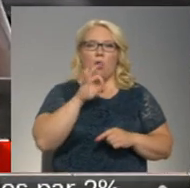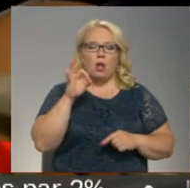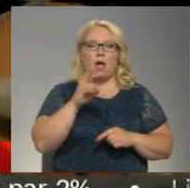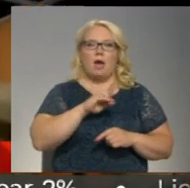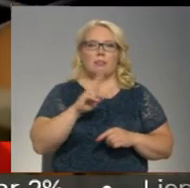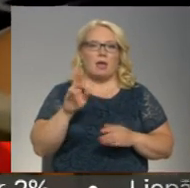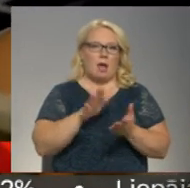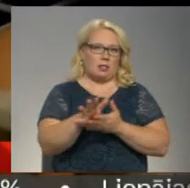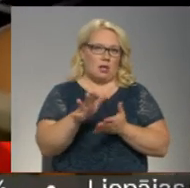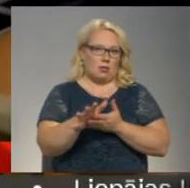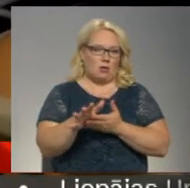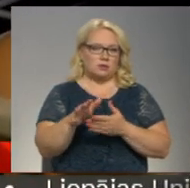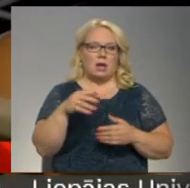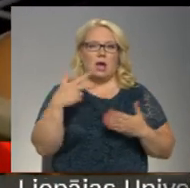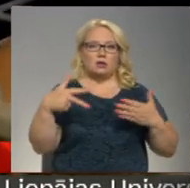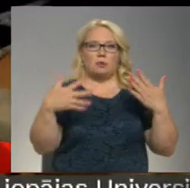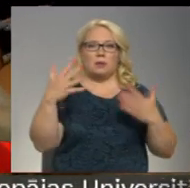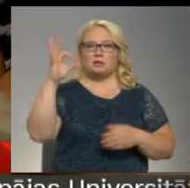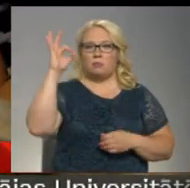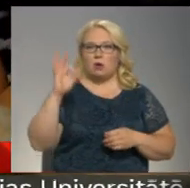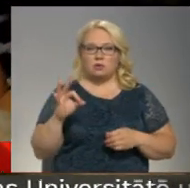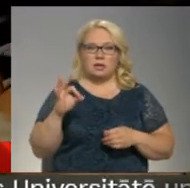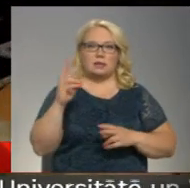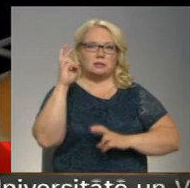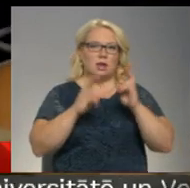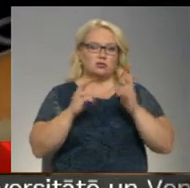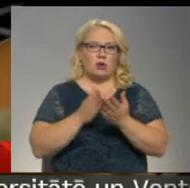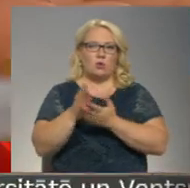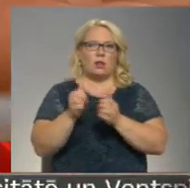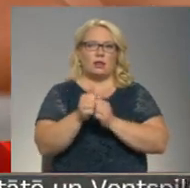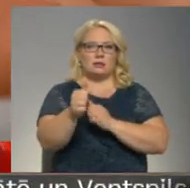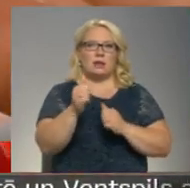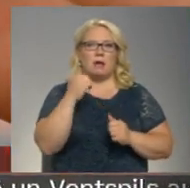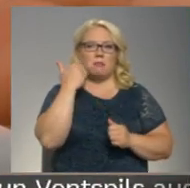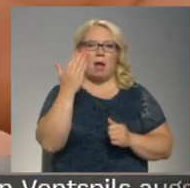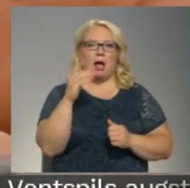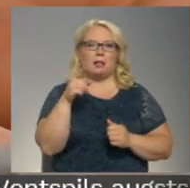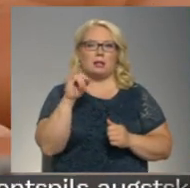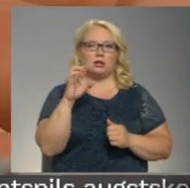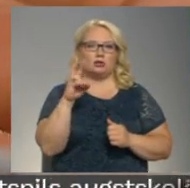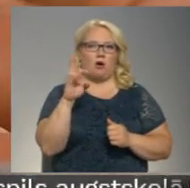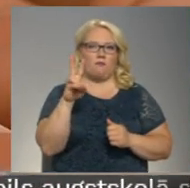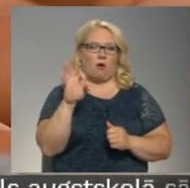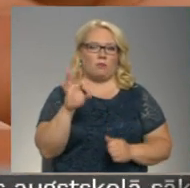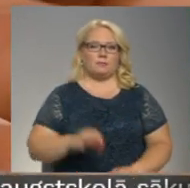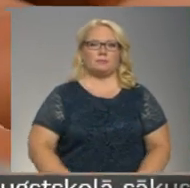patērēts. Lielāko daļu 85% sarežo nozērs līderis Baltikovo, Sānda Baumaniem, Vats Mosakovskas, Piedzemes televīzija.